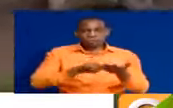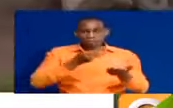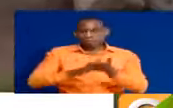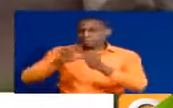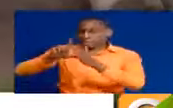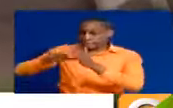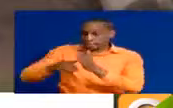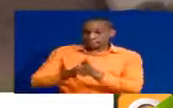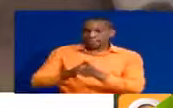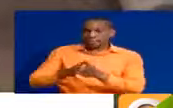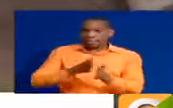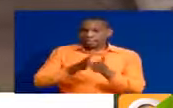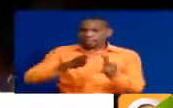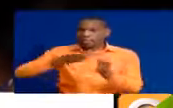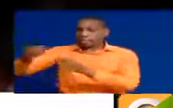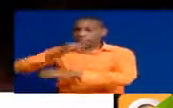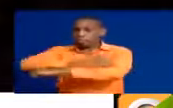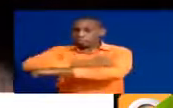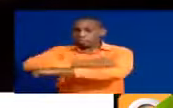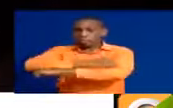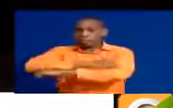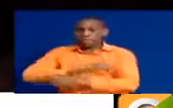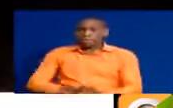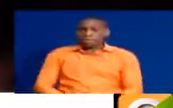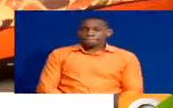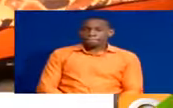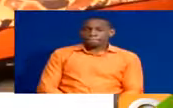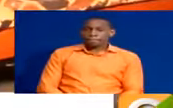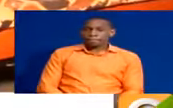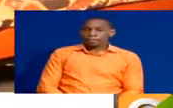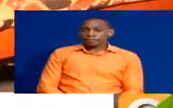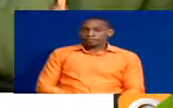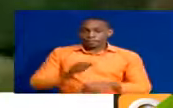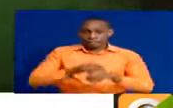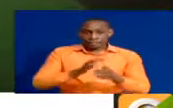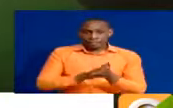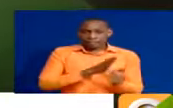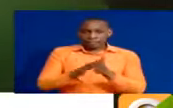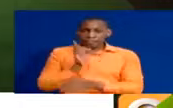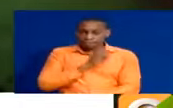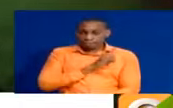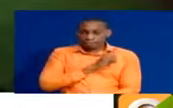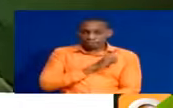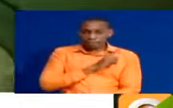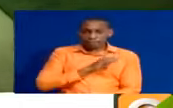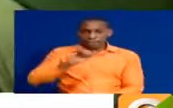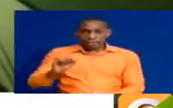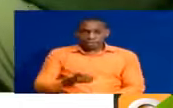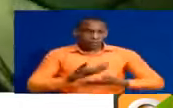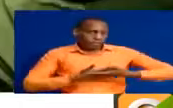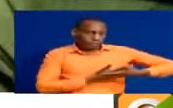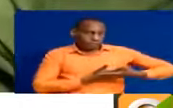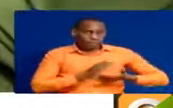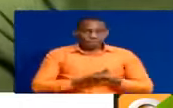Kisha anajianda kuenda shuleni. Baada ya kujianda, Anamuamusha